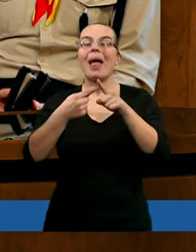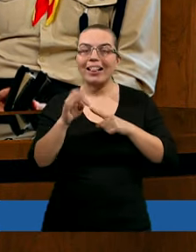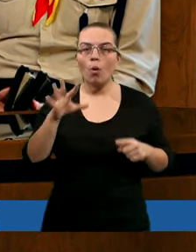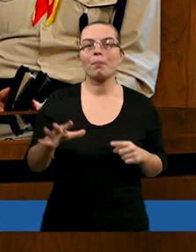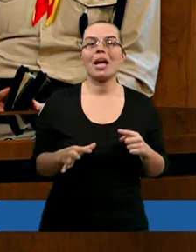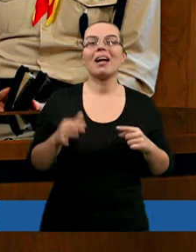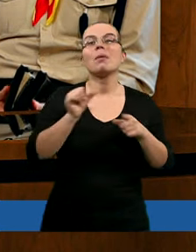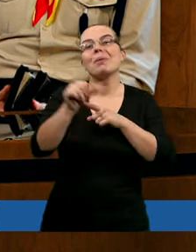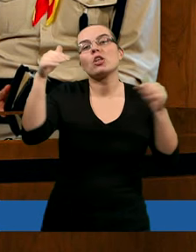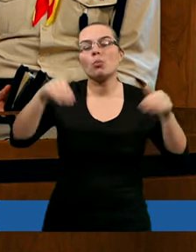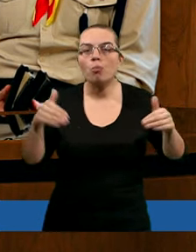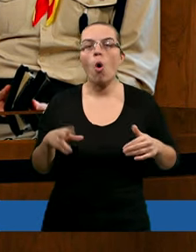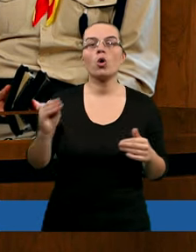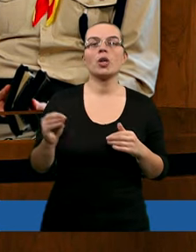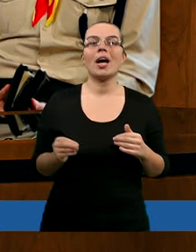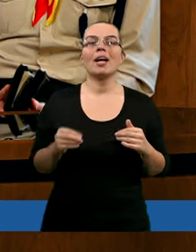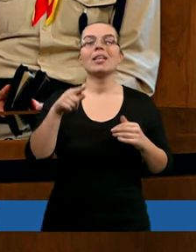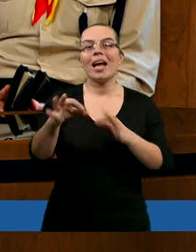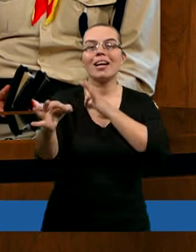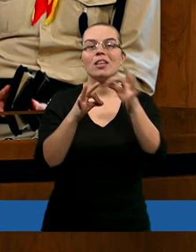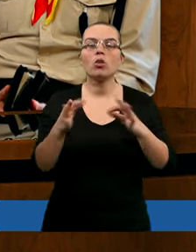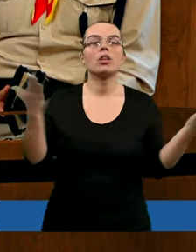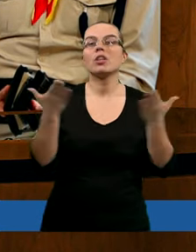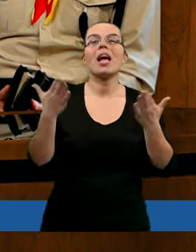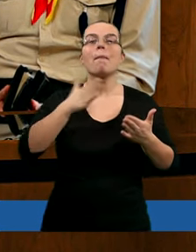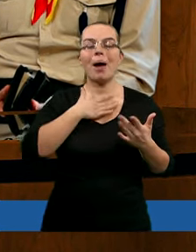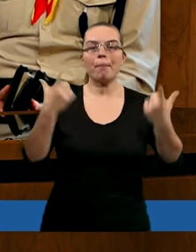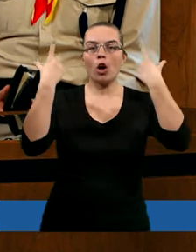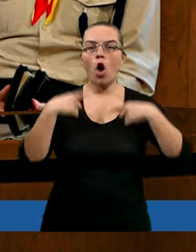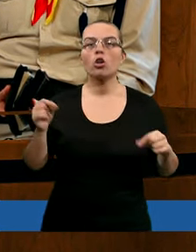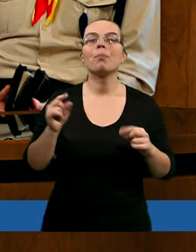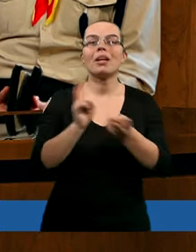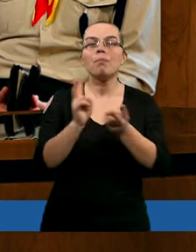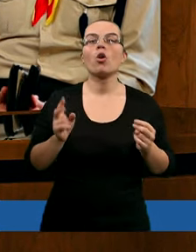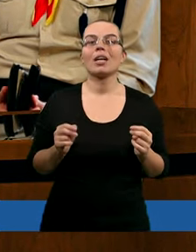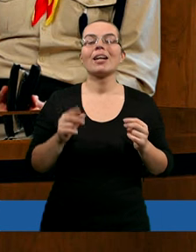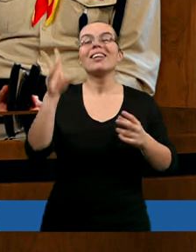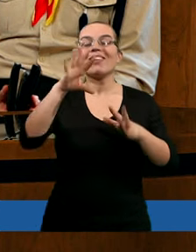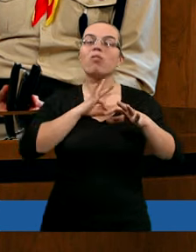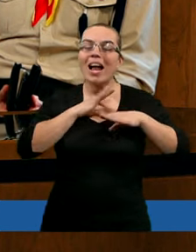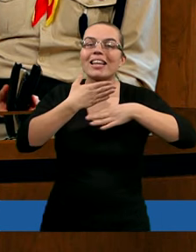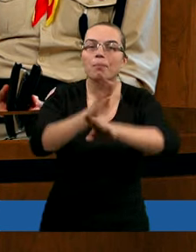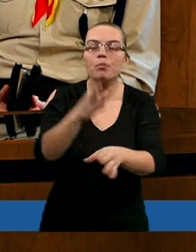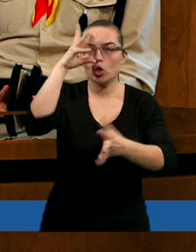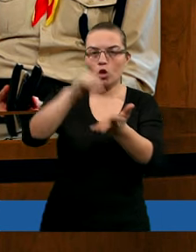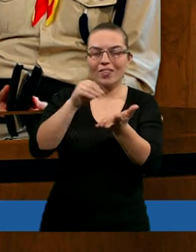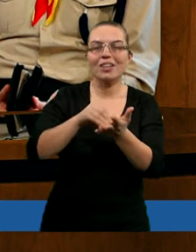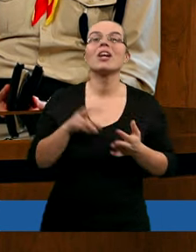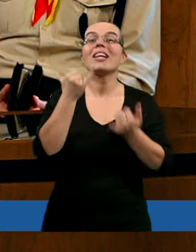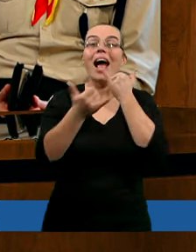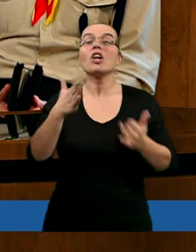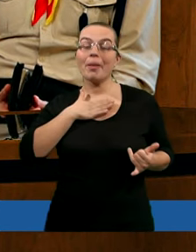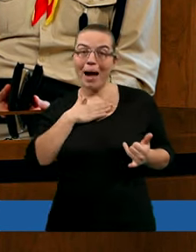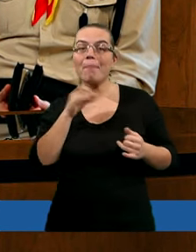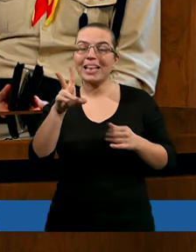Natomiast być może po prostu przytoczenie jakiejś historii, jeżeli nie mamy osobistej, bo możemy się podzielić własnym doświadczeniem, tak? Jeżeli mamy osobiste takie